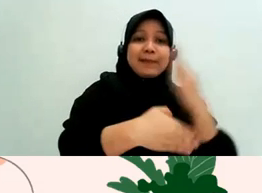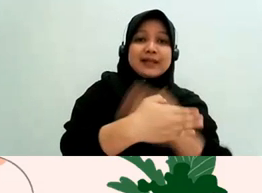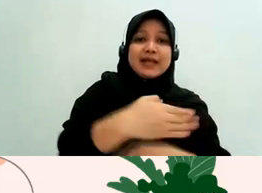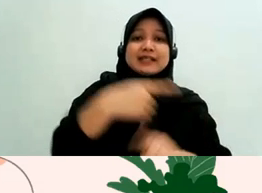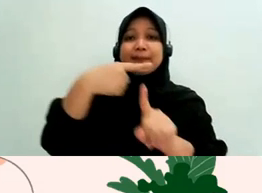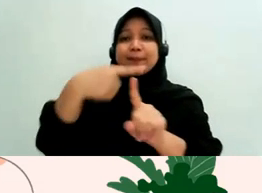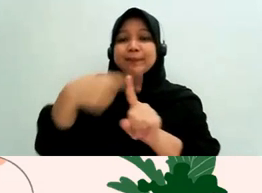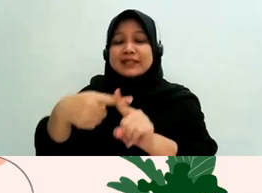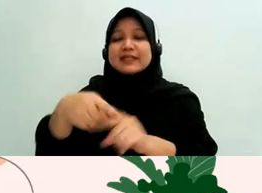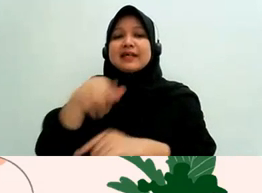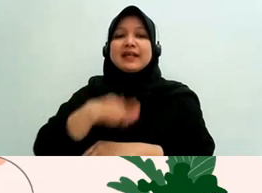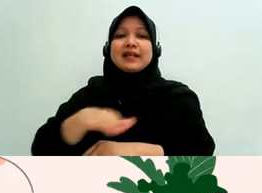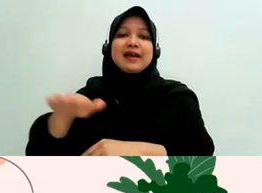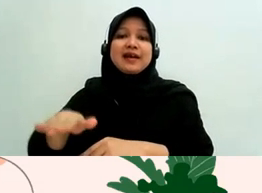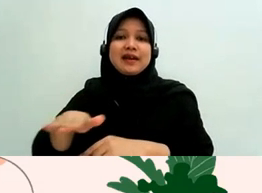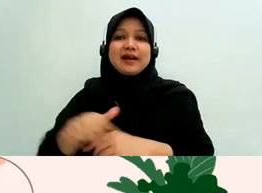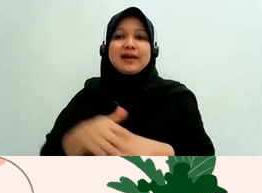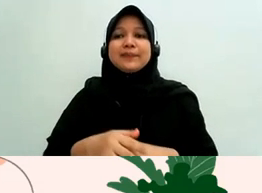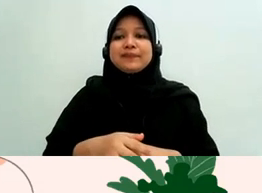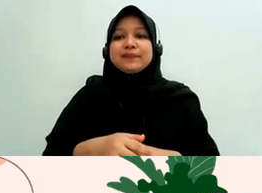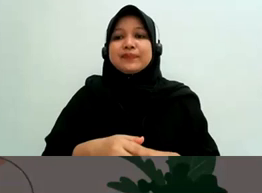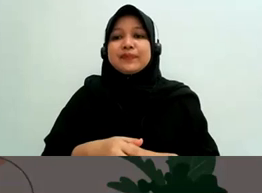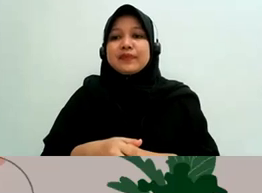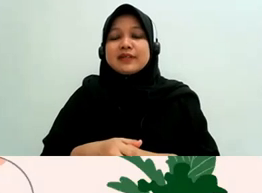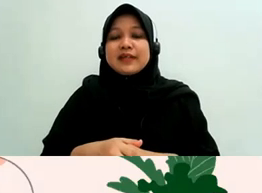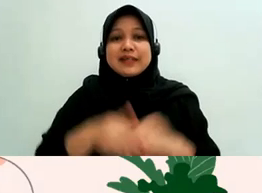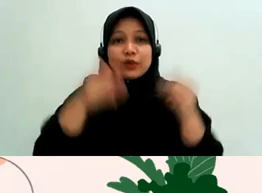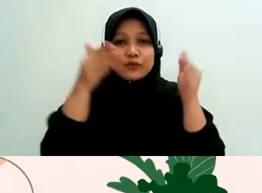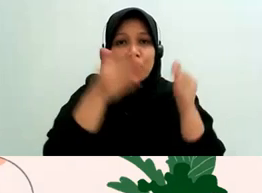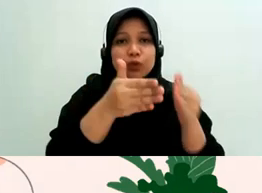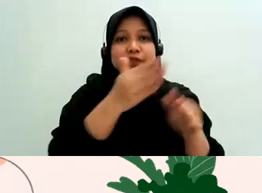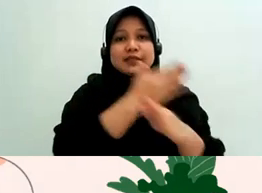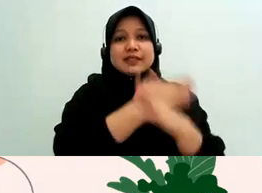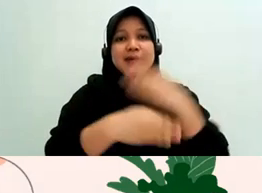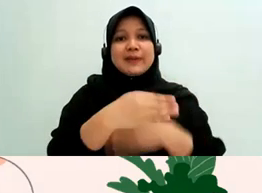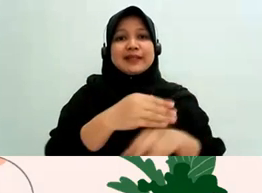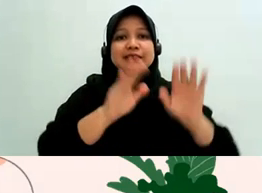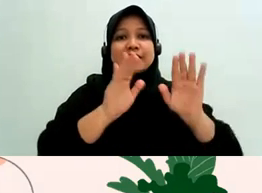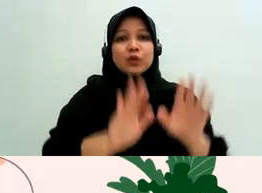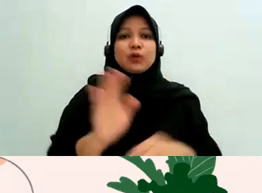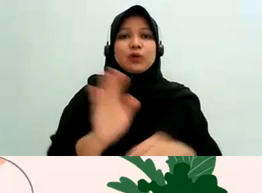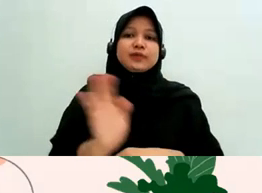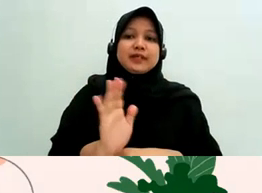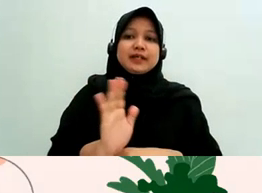-mudahan cukup jelas ya boleh slide selanjutnya Mas Andi